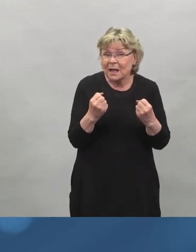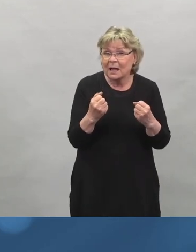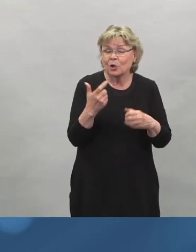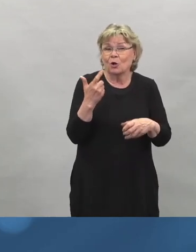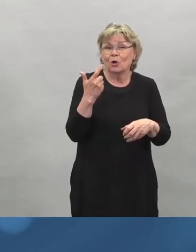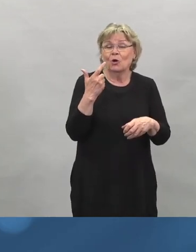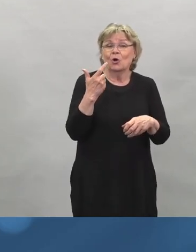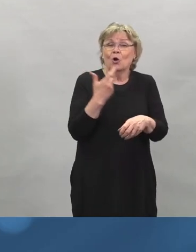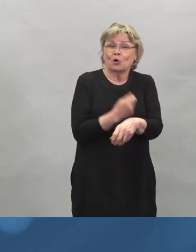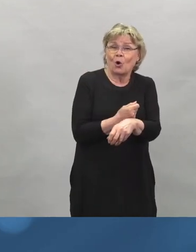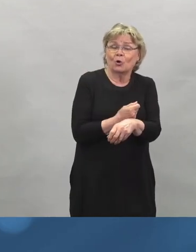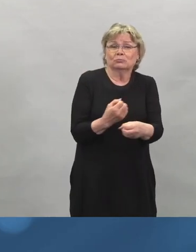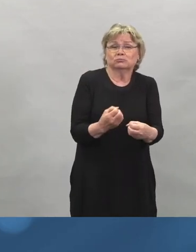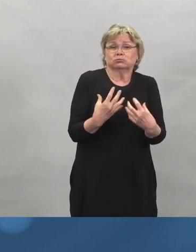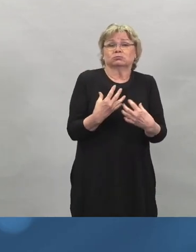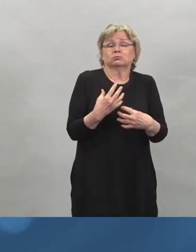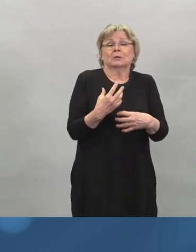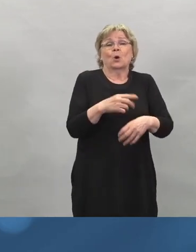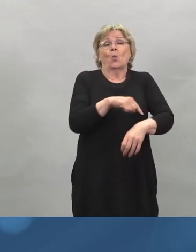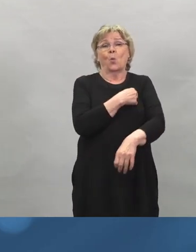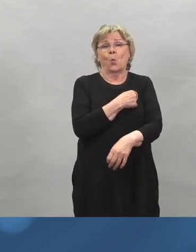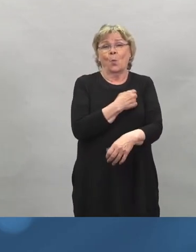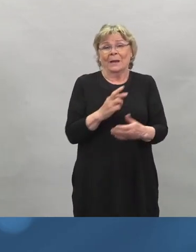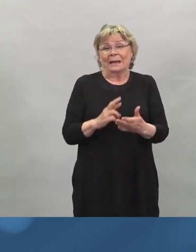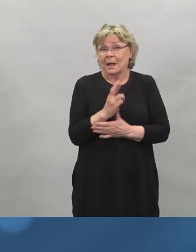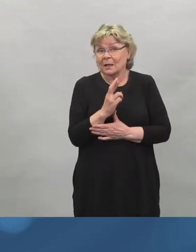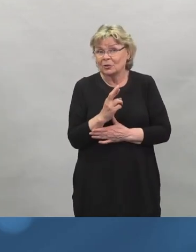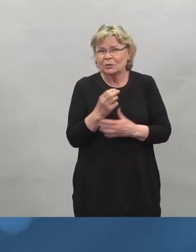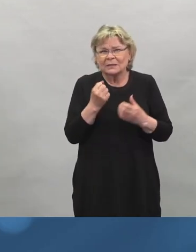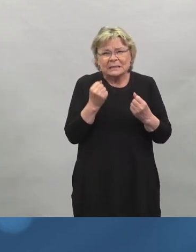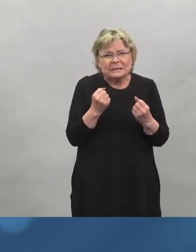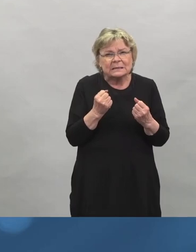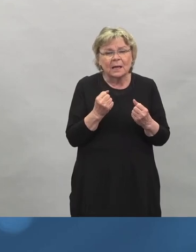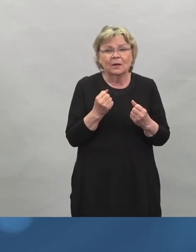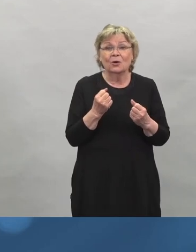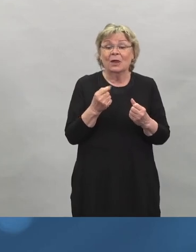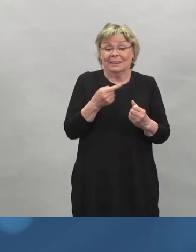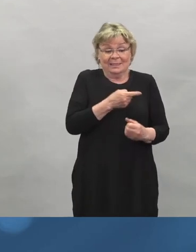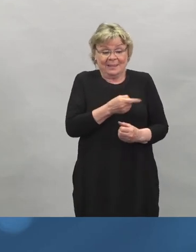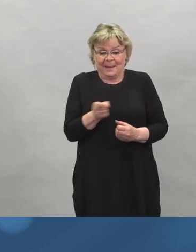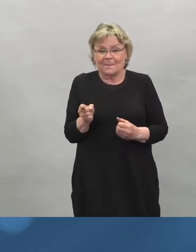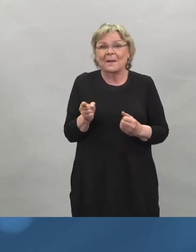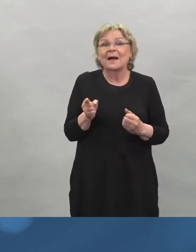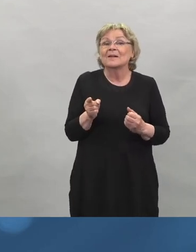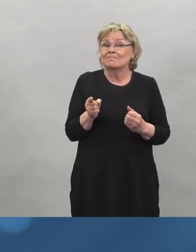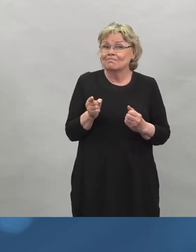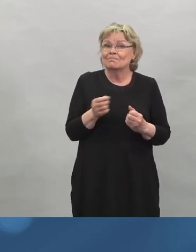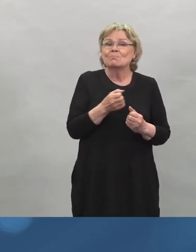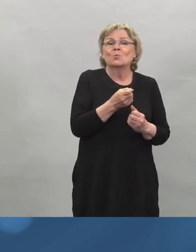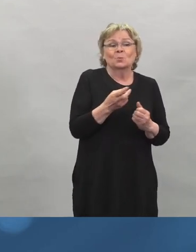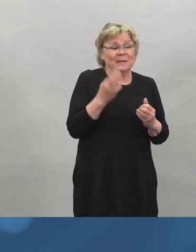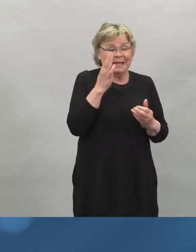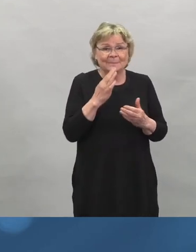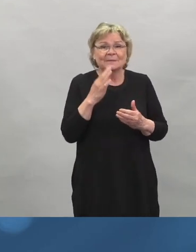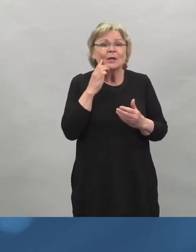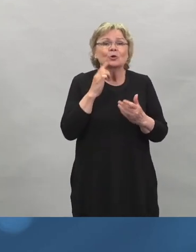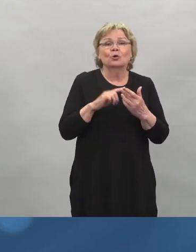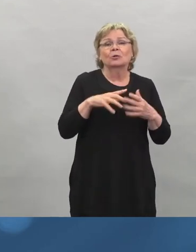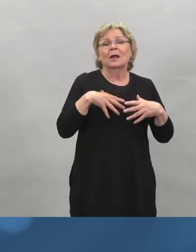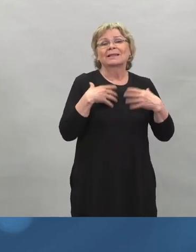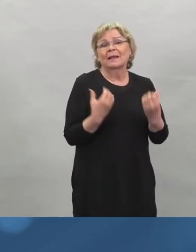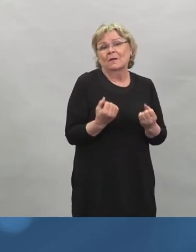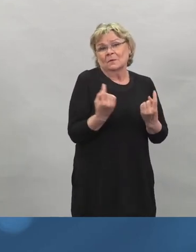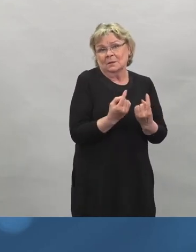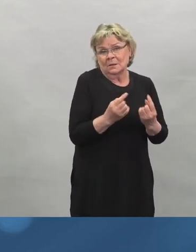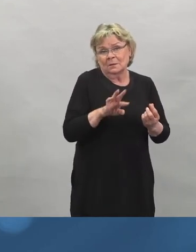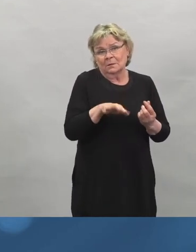tulevaa voimakasta kuumereaktiota tai muuta. Nämä ovat ehkä niitä harvoja ihmisiä, joilla sitten terveydentilan tai iän vuoksi tai